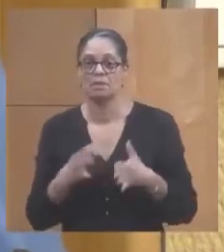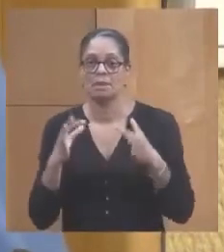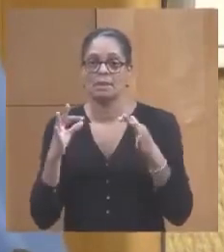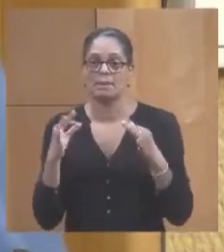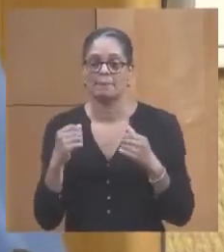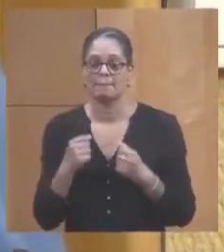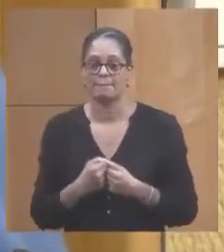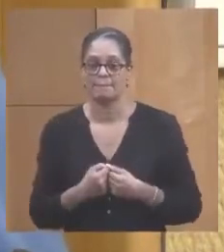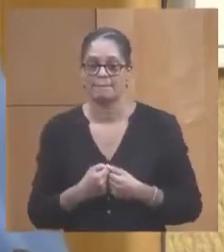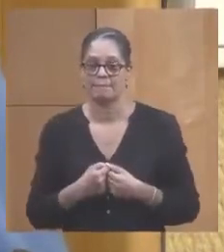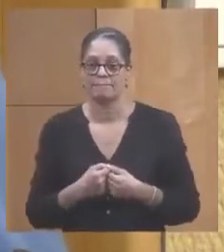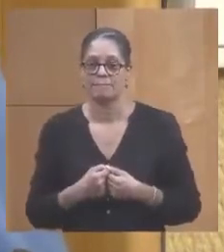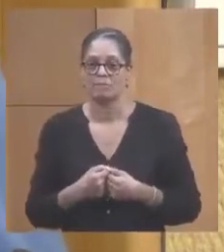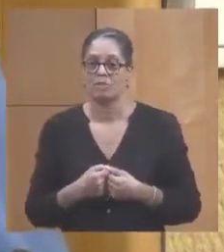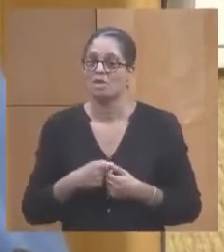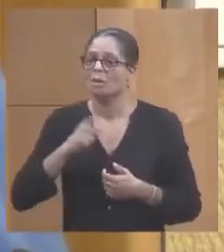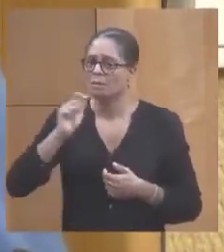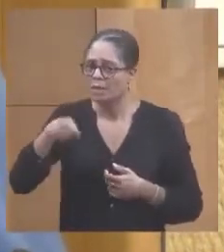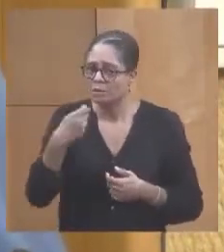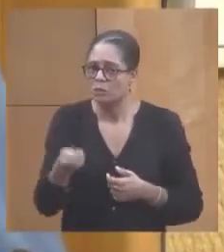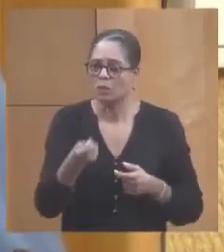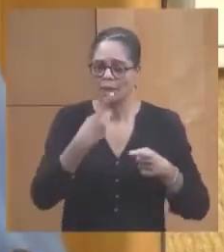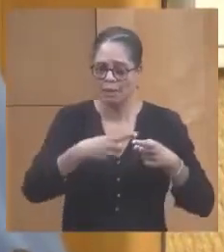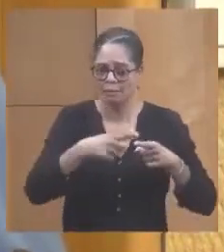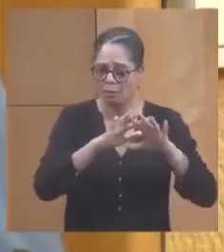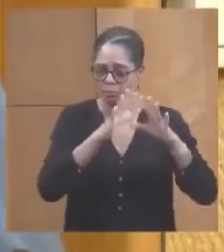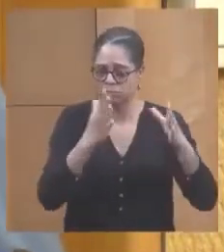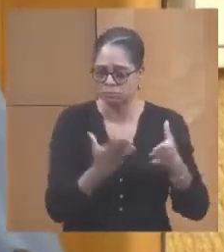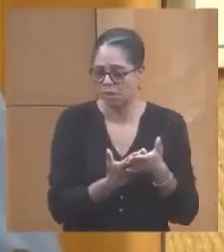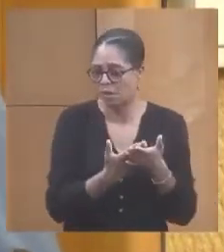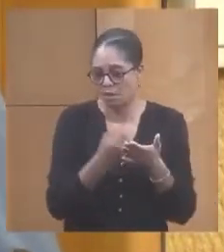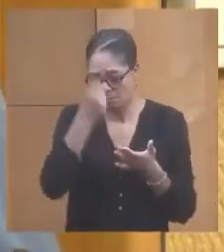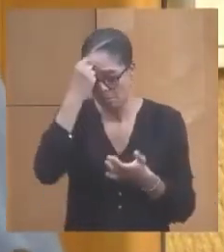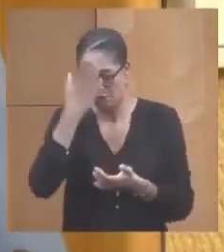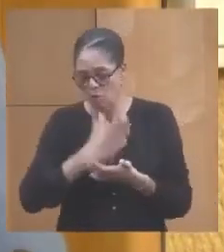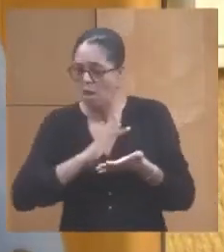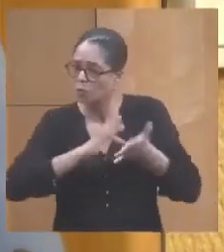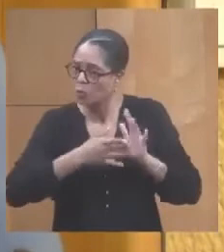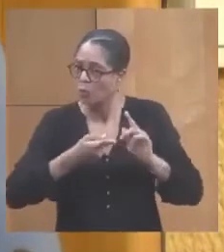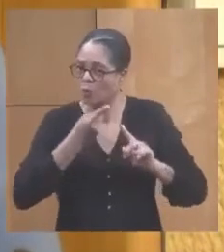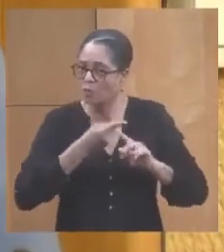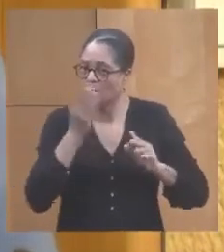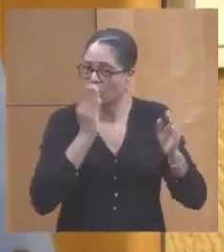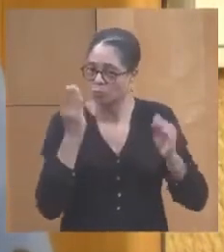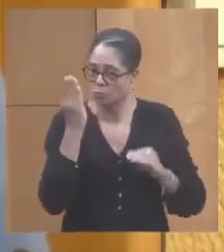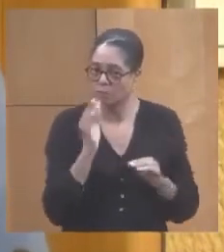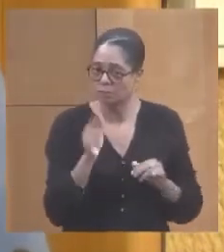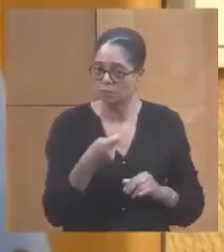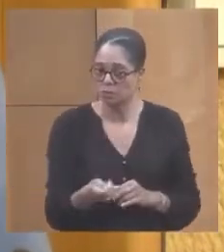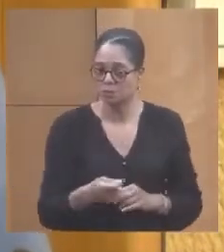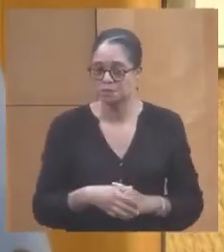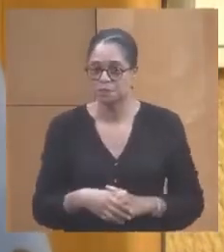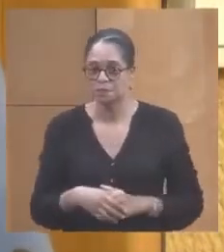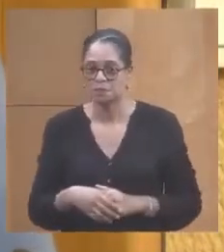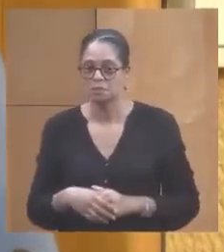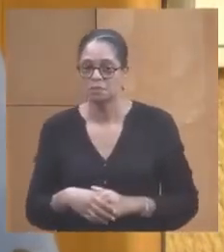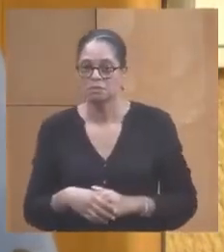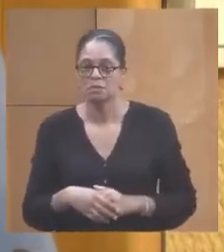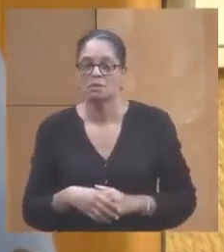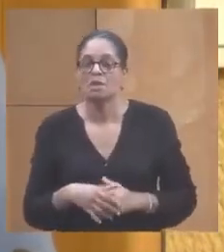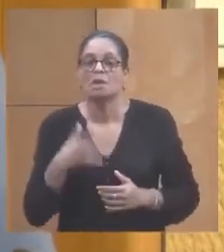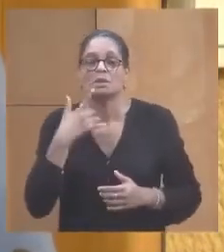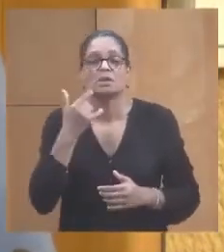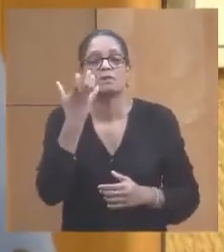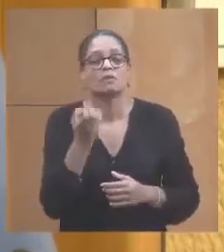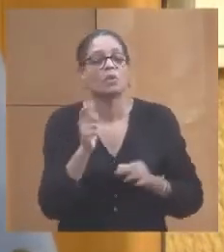question évidemment dans tous les équipements nous prévoyons tout ce qui est nécessaire au barré-pêcheur et je vous dis pour ceux qui veulent aller le